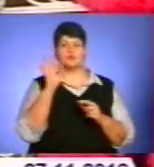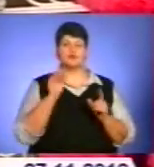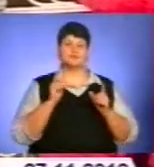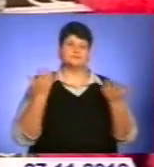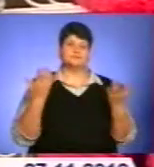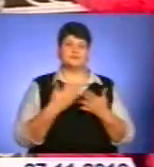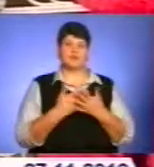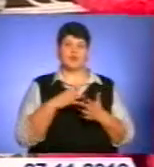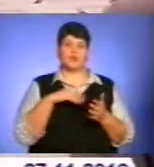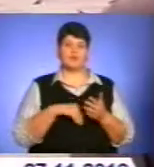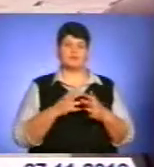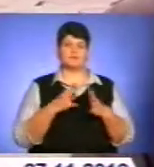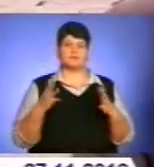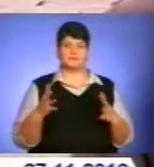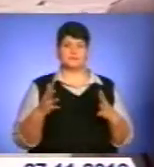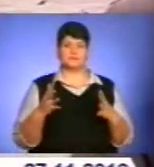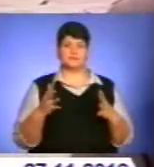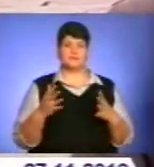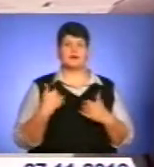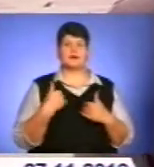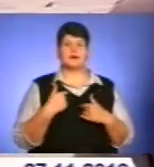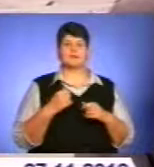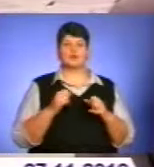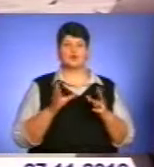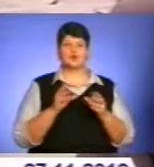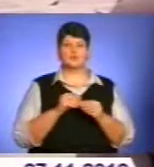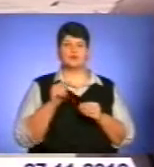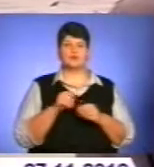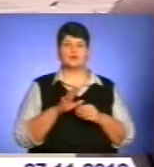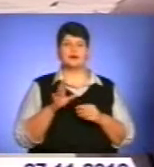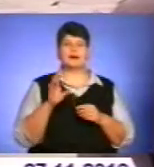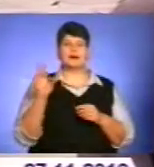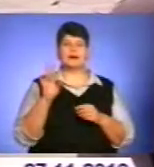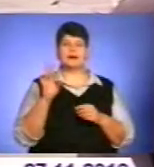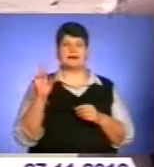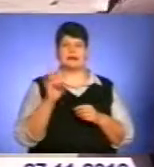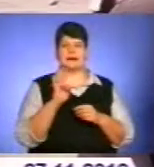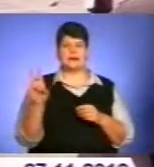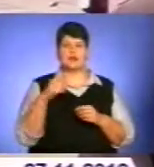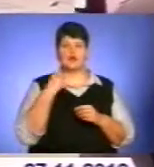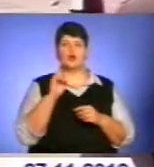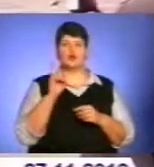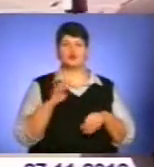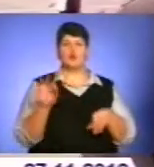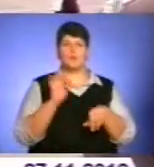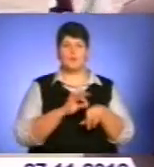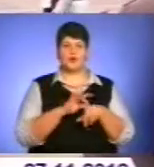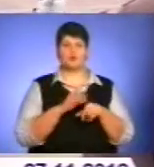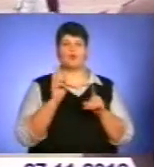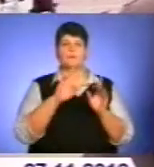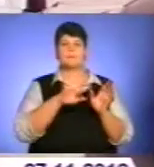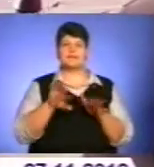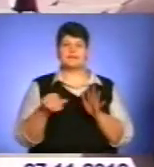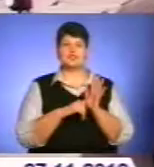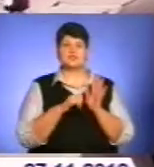духовне. Не дотримуй, знаєте чого? Тому що релігія говорить, кому хто больний і кому за 60 в